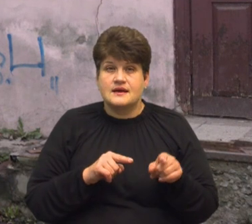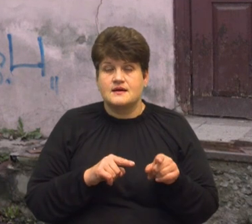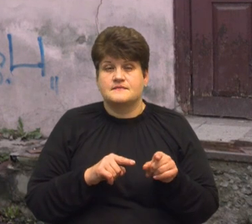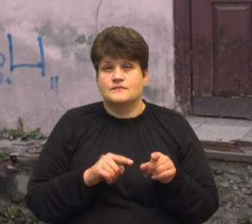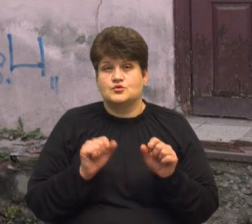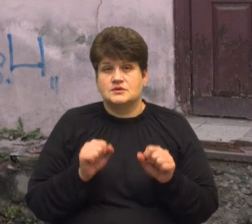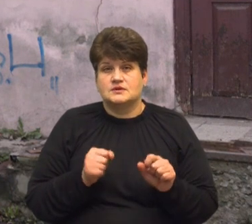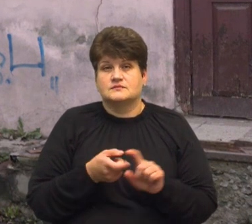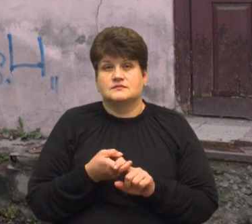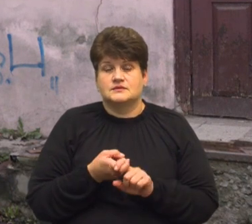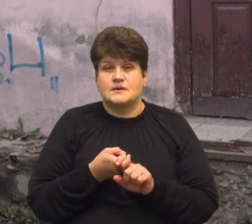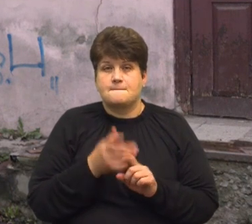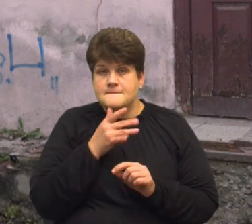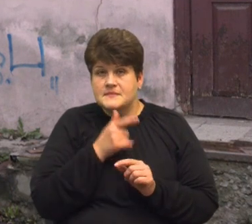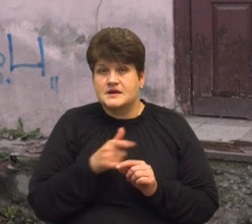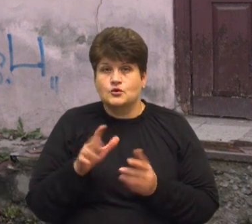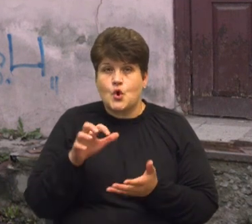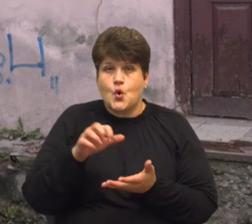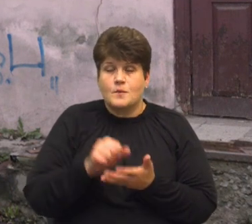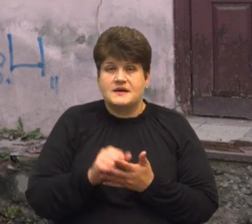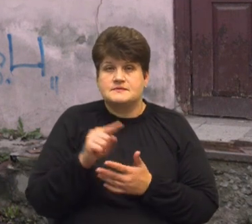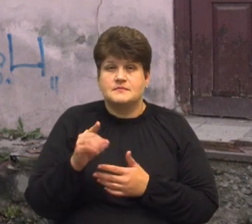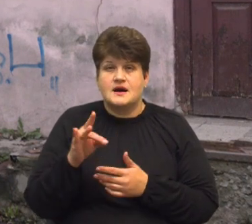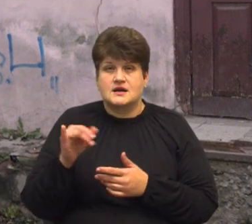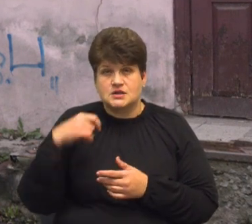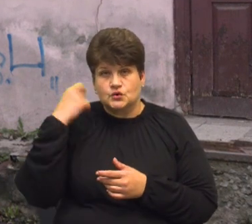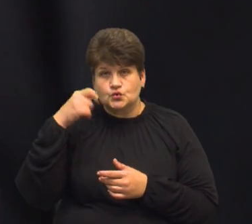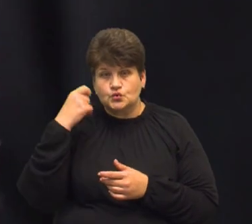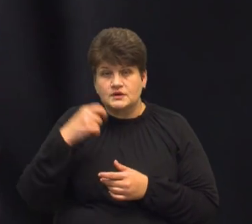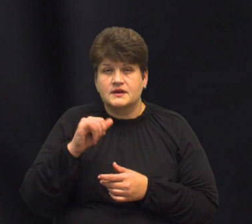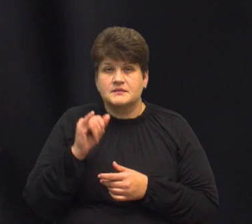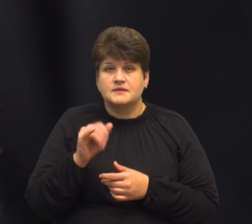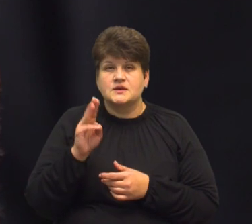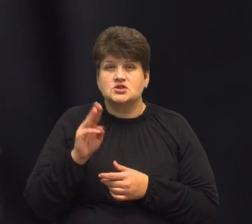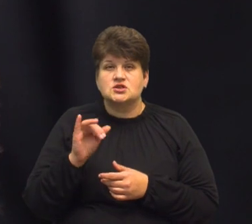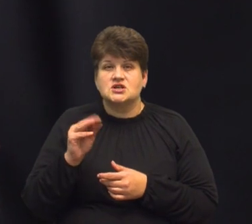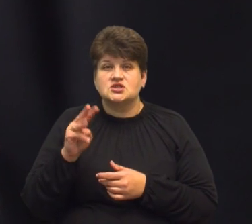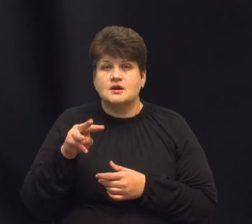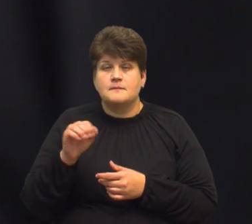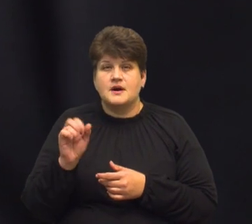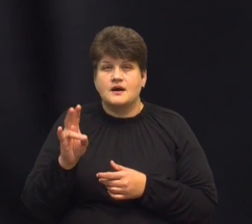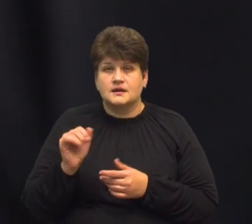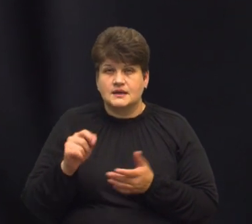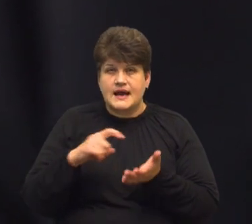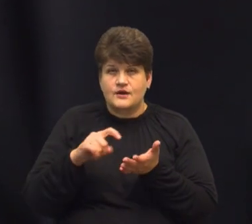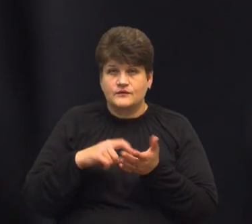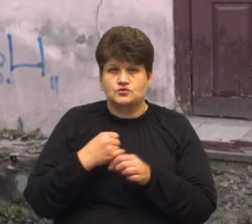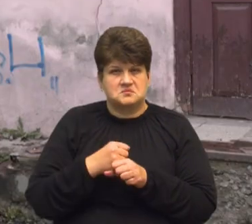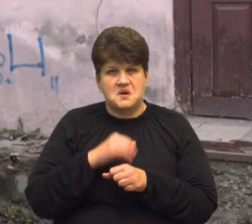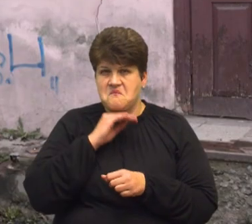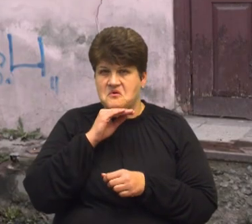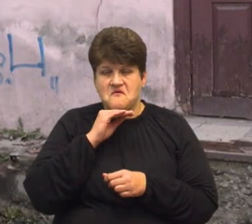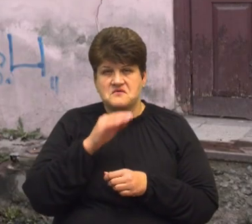відноситься саме до періоду окупації Збаража турками Ібрагіма Шешмана. Гравіювання нанесено професійним